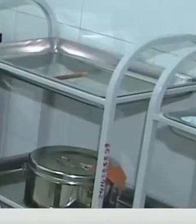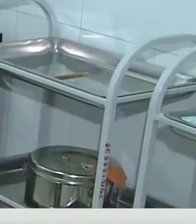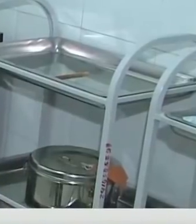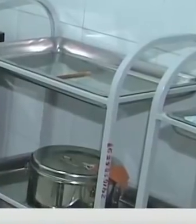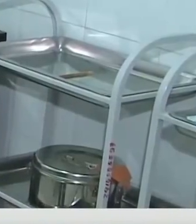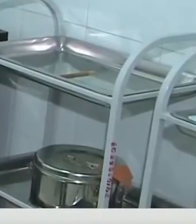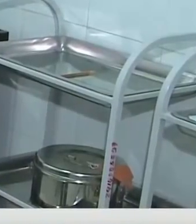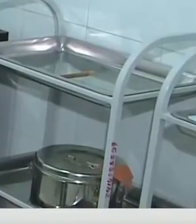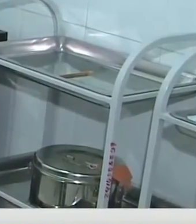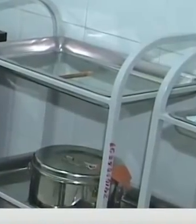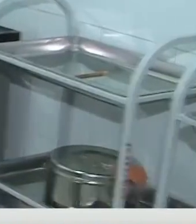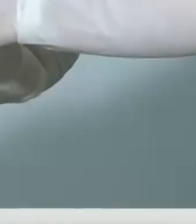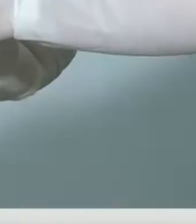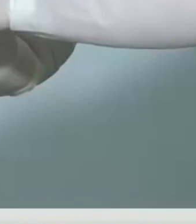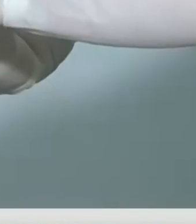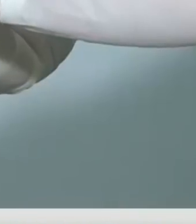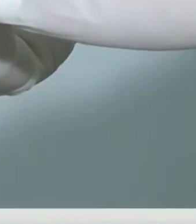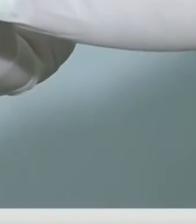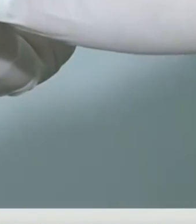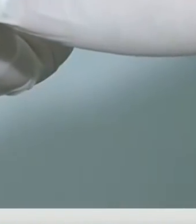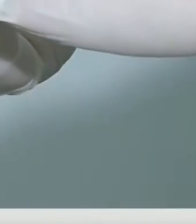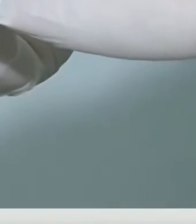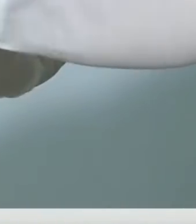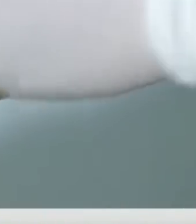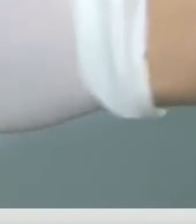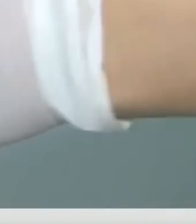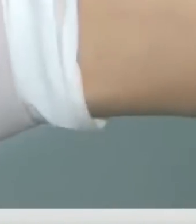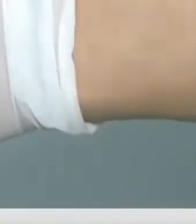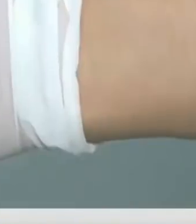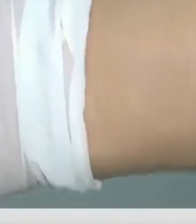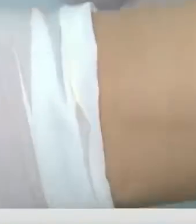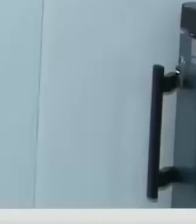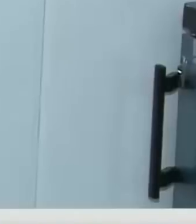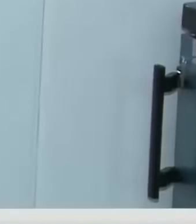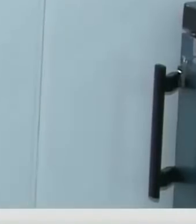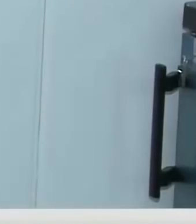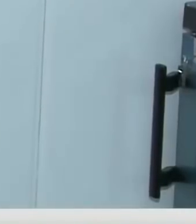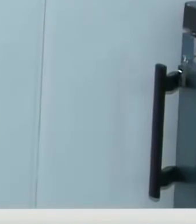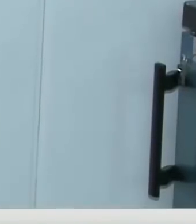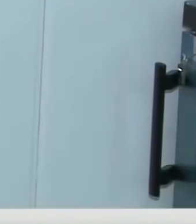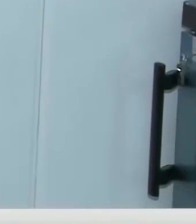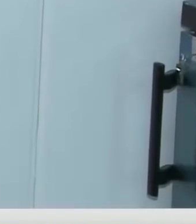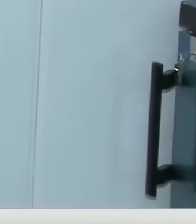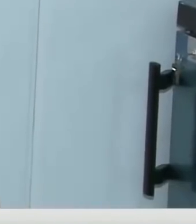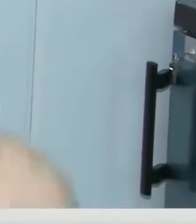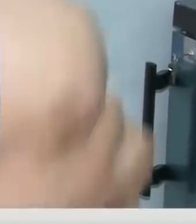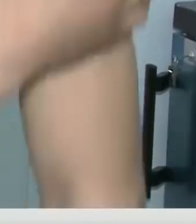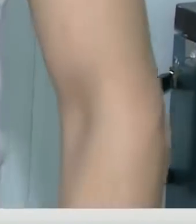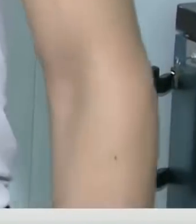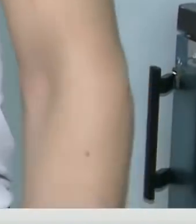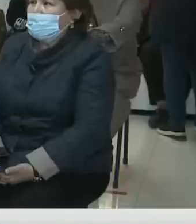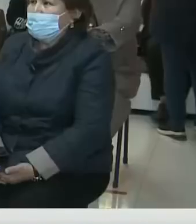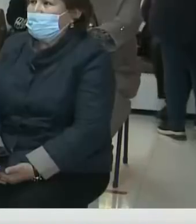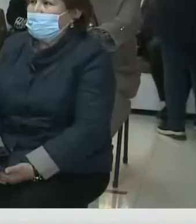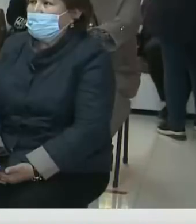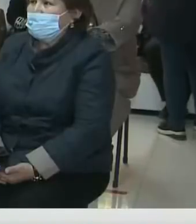,16%. В области в целом с начала пандемии отмечено 4 470